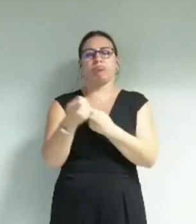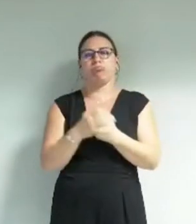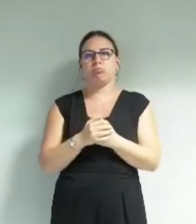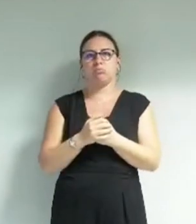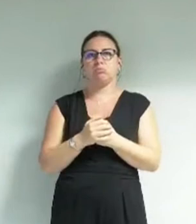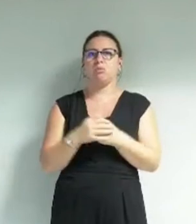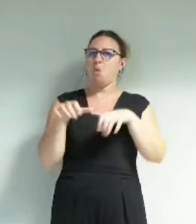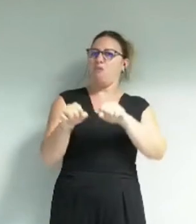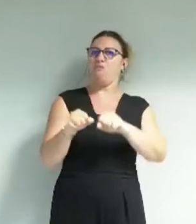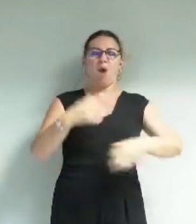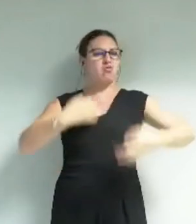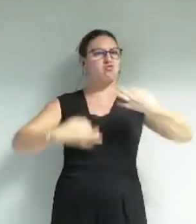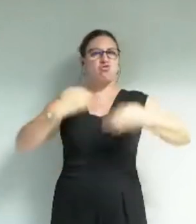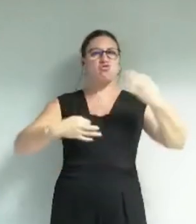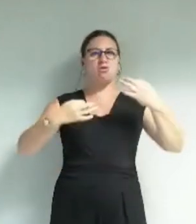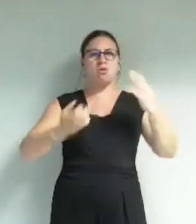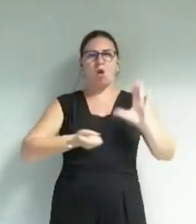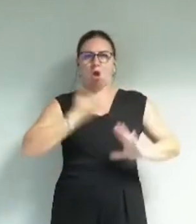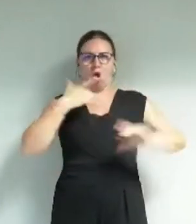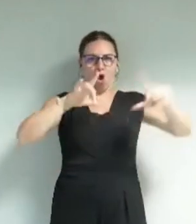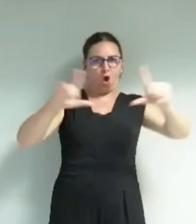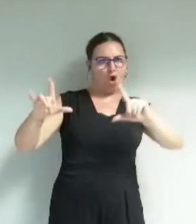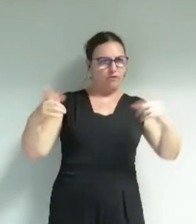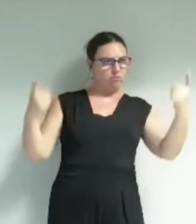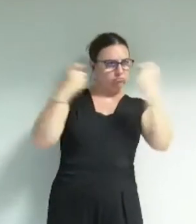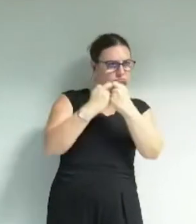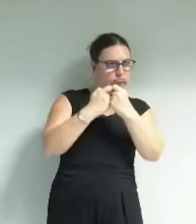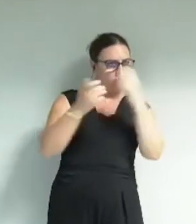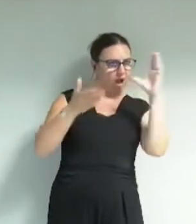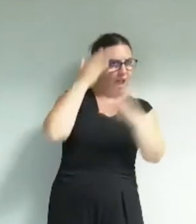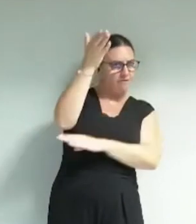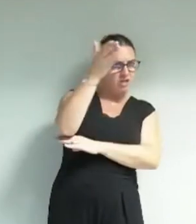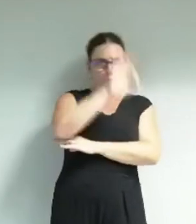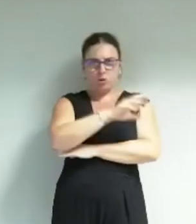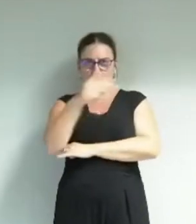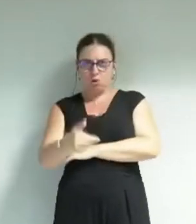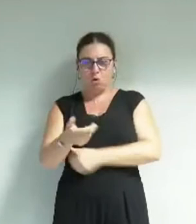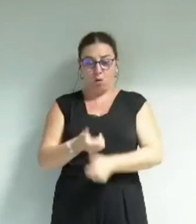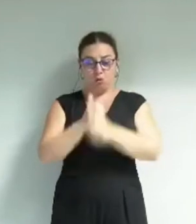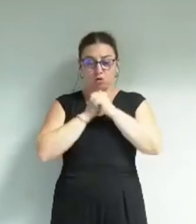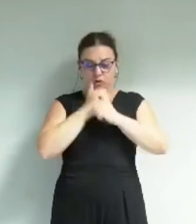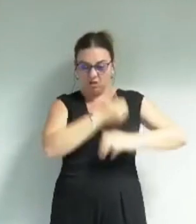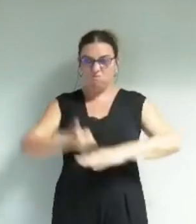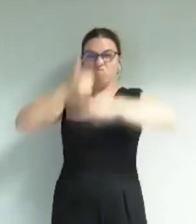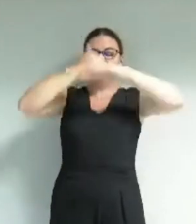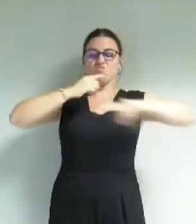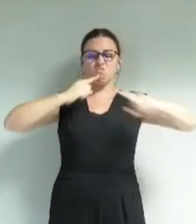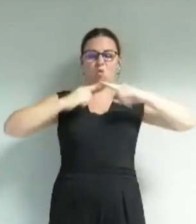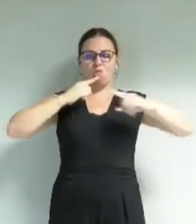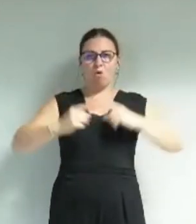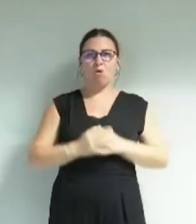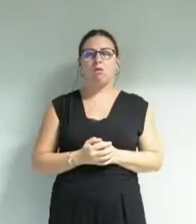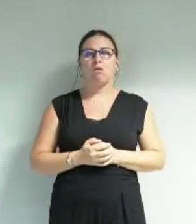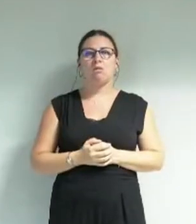jugeant si les oeuvres entrent bien dans le cadre de l'avenir selon lui l